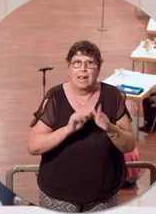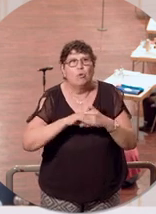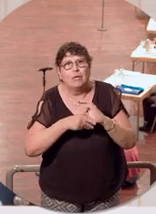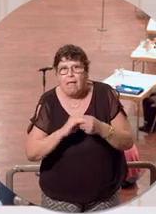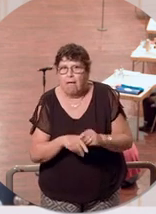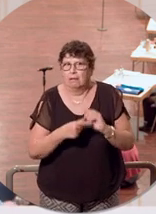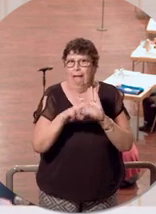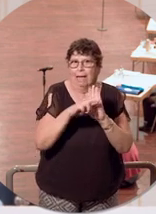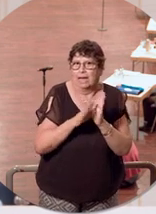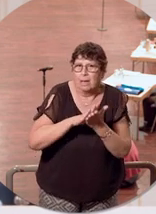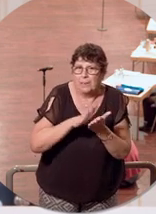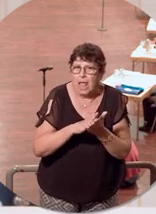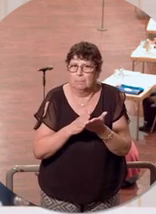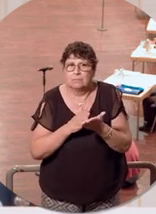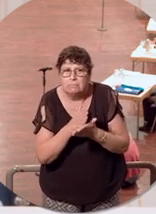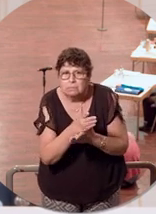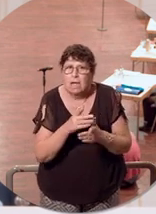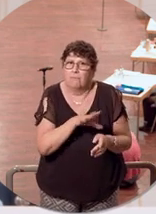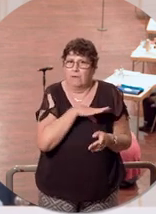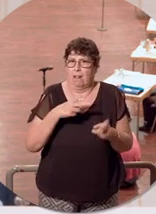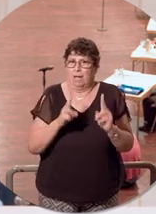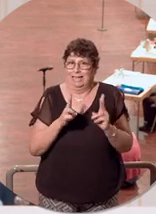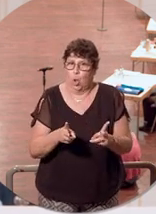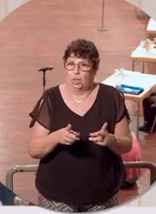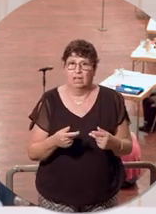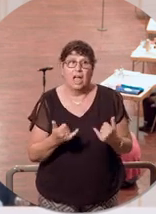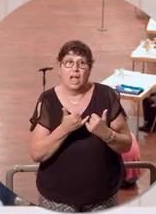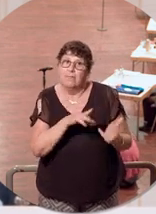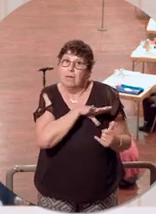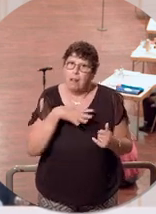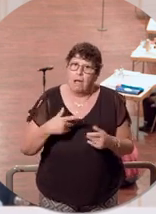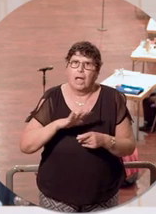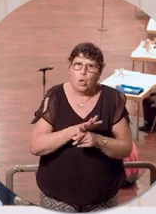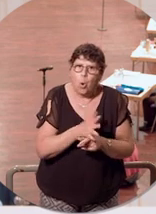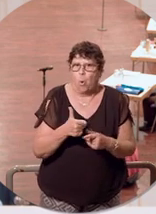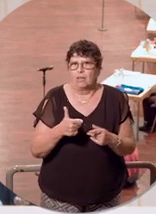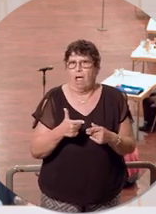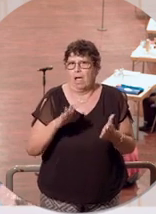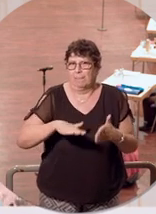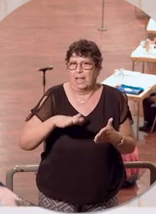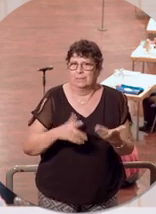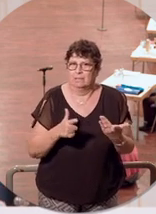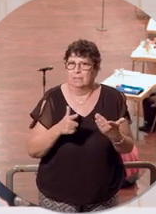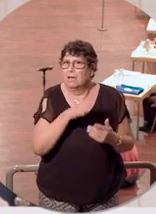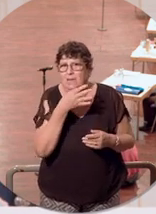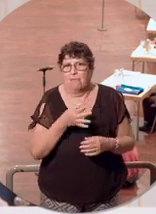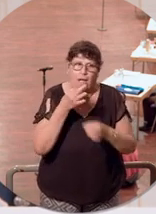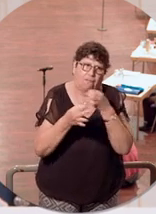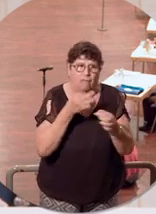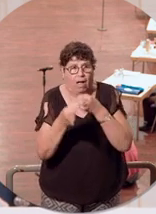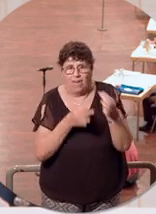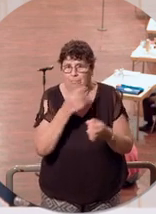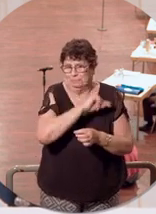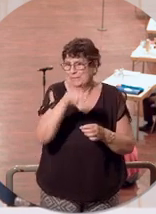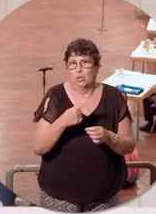müssen, auch wenn das wirklich nervt? Wie lange wird uns überhaupt noch Corona beschäftigen? Fragen über Fragen, auf die